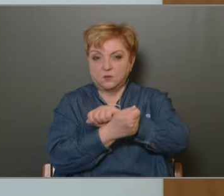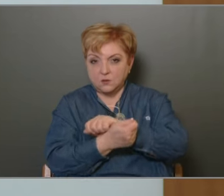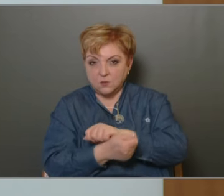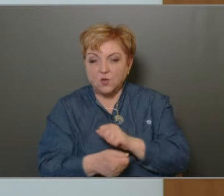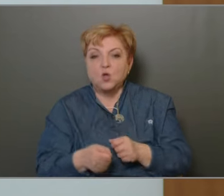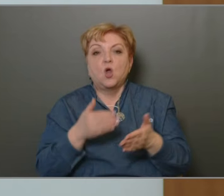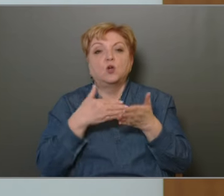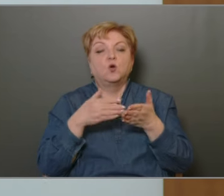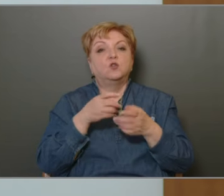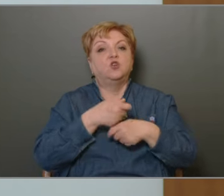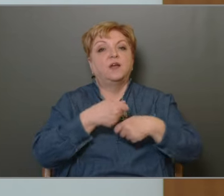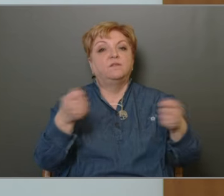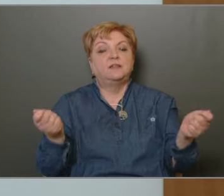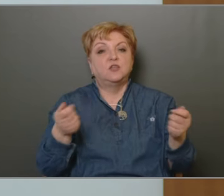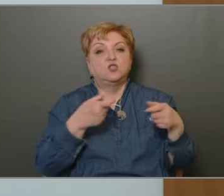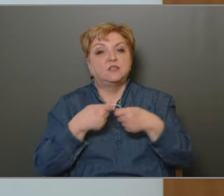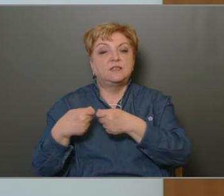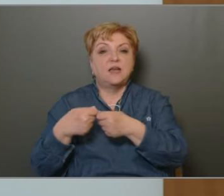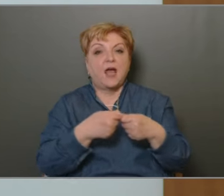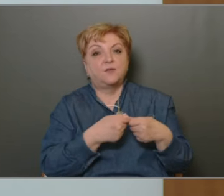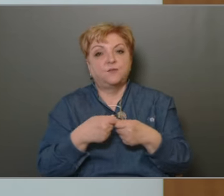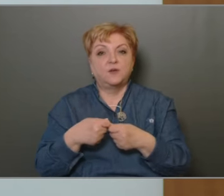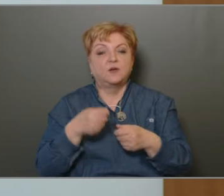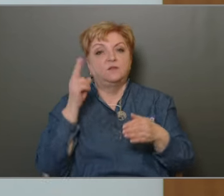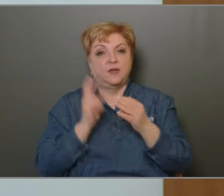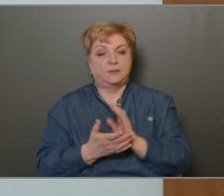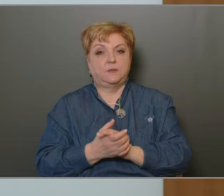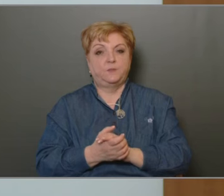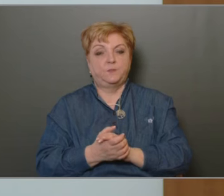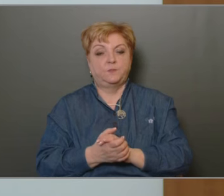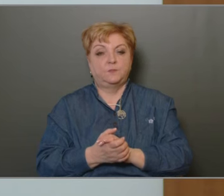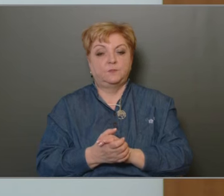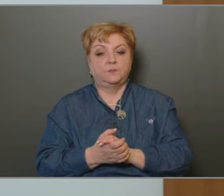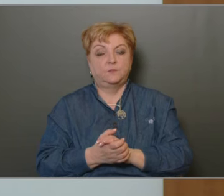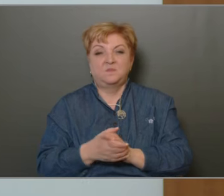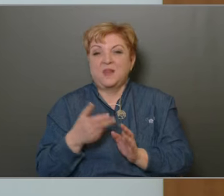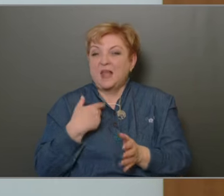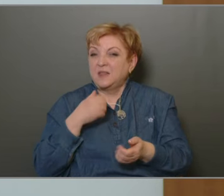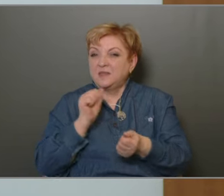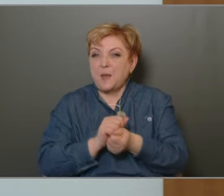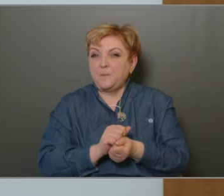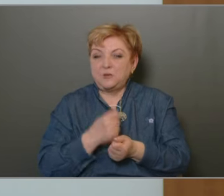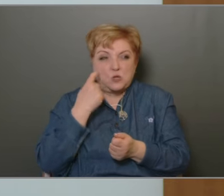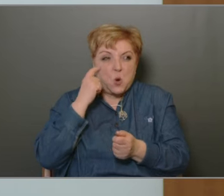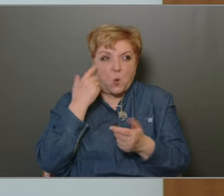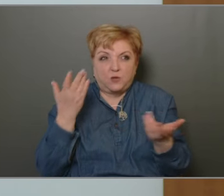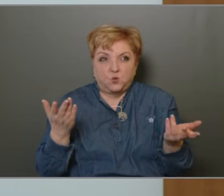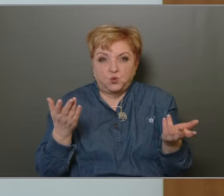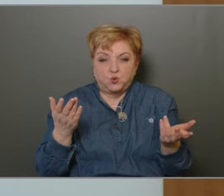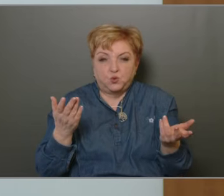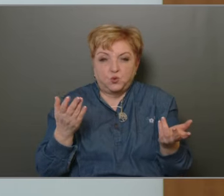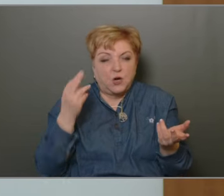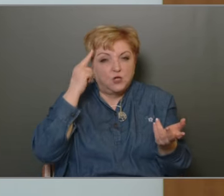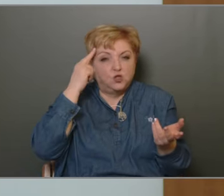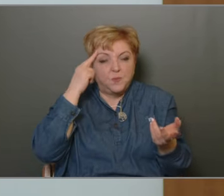követően a költségvetési szerv fogja végezni. Nem biztos, hogy ez így logikus, megismerve